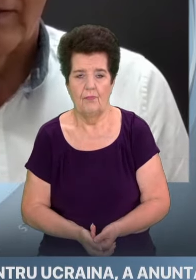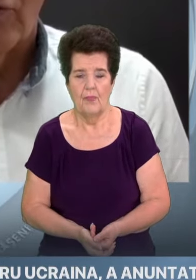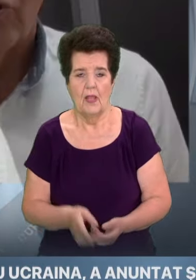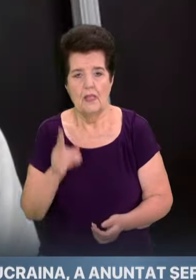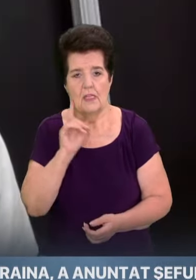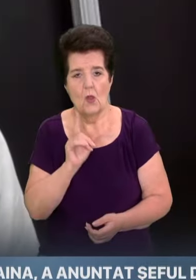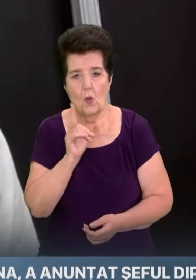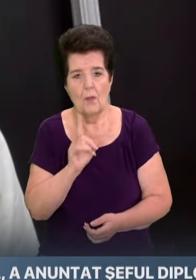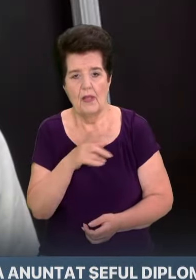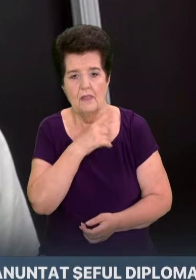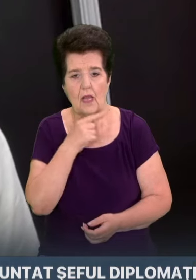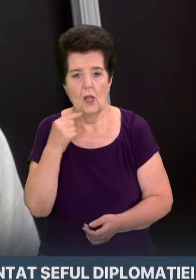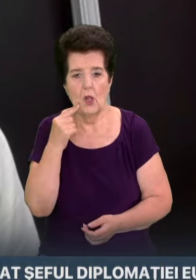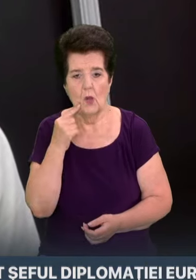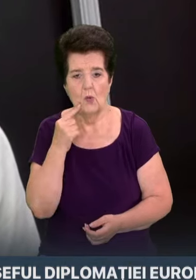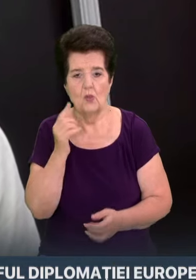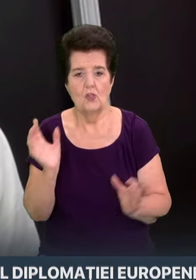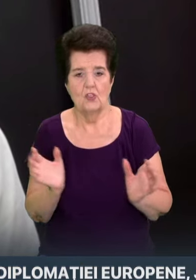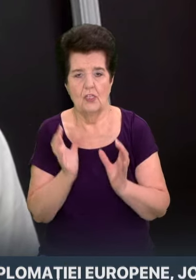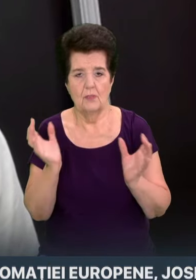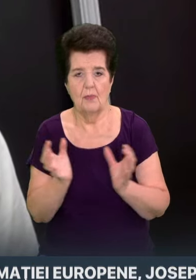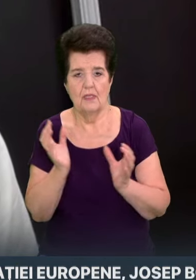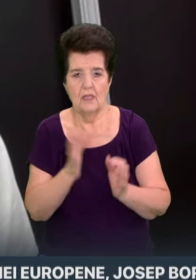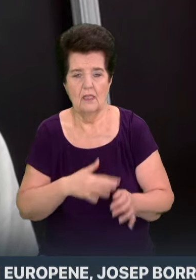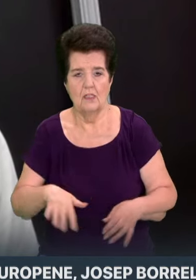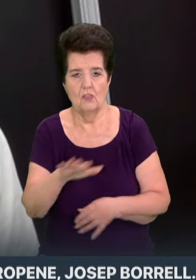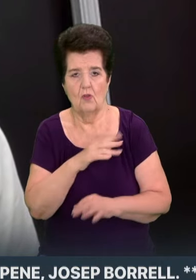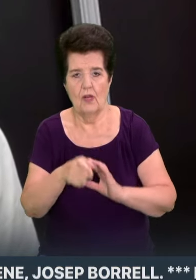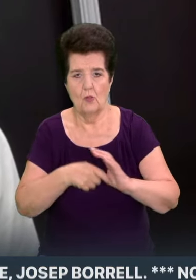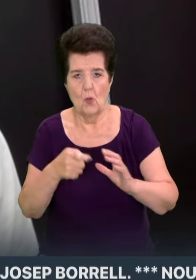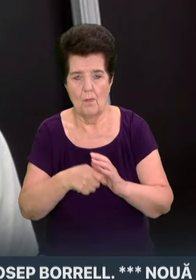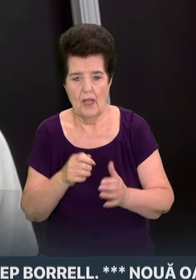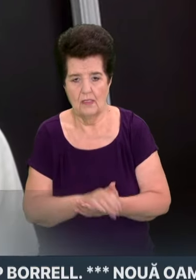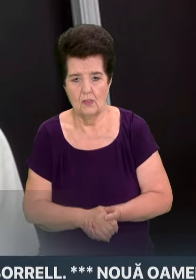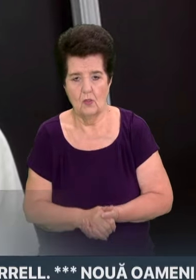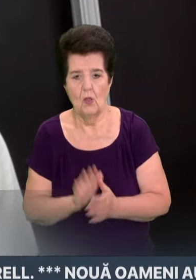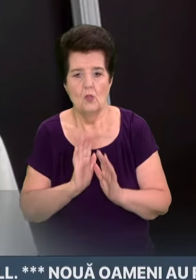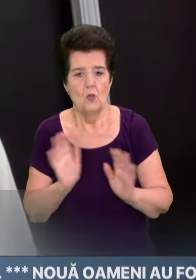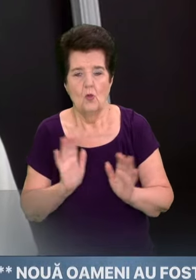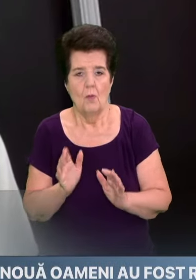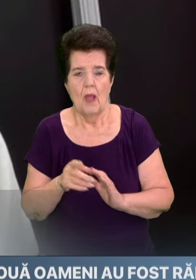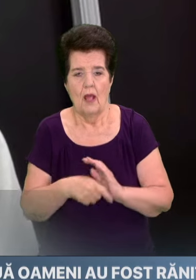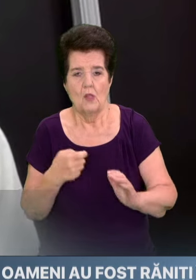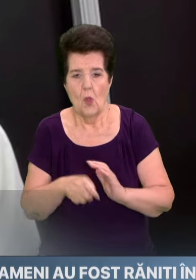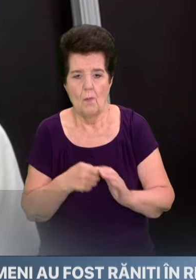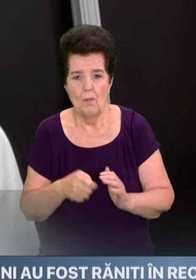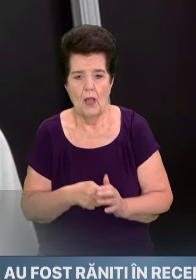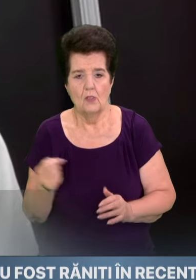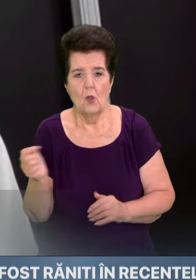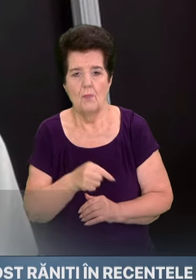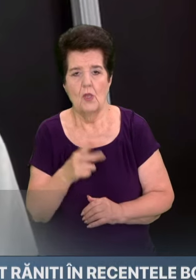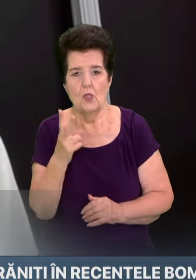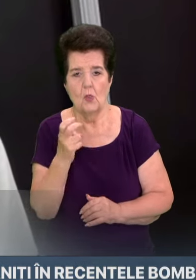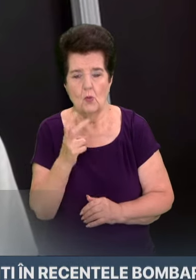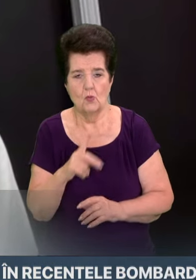Deocamdată rușii își păstează inițiativa în zona Donbassului. Nu numai în zona Donbassului, pe cei 1200